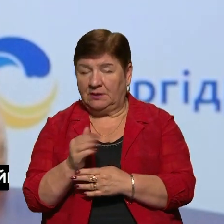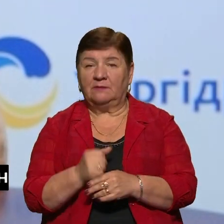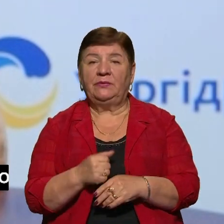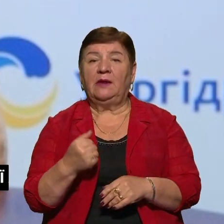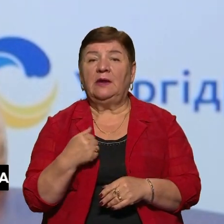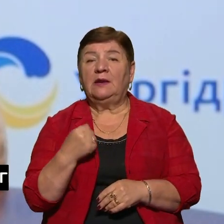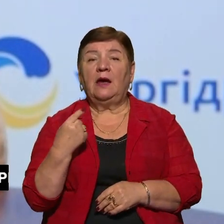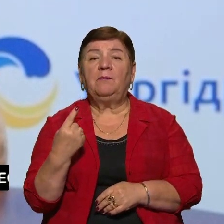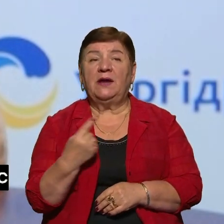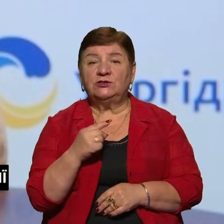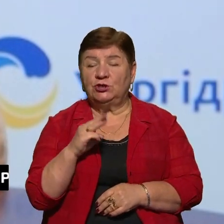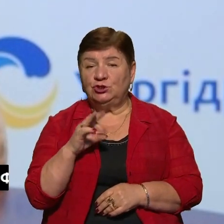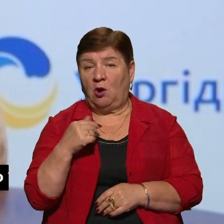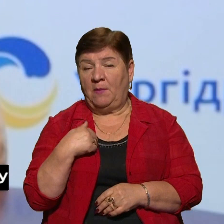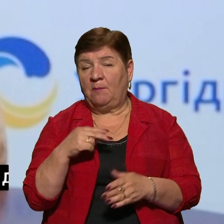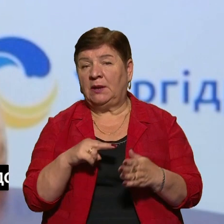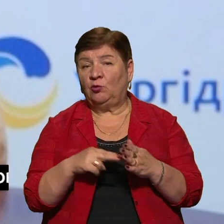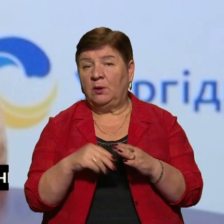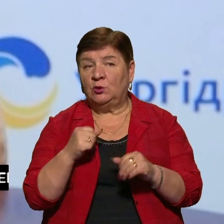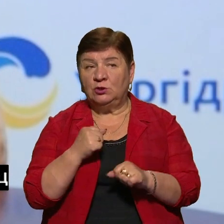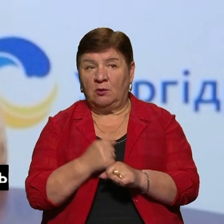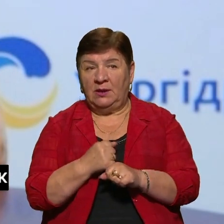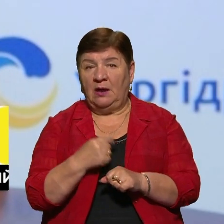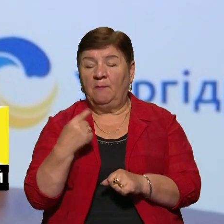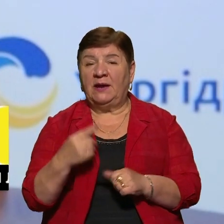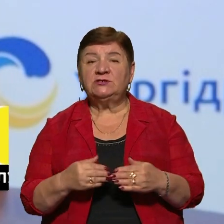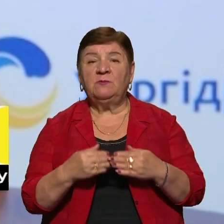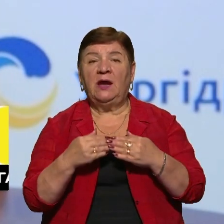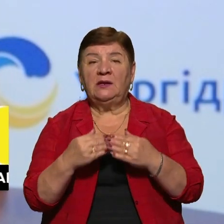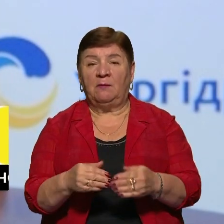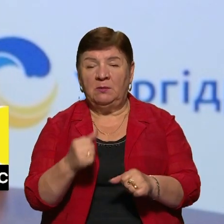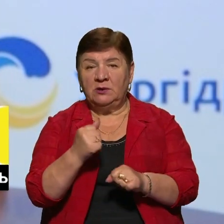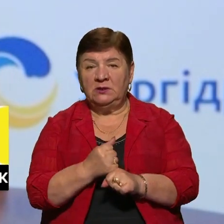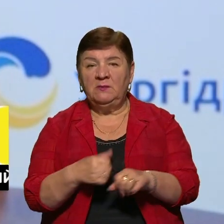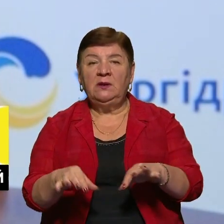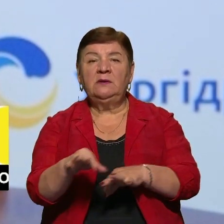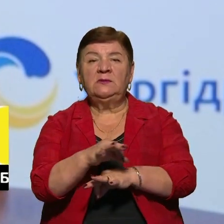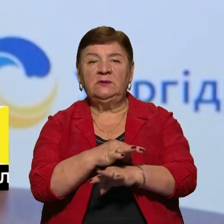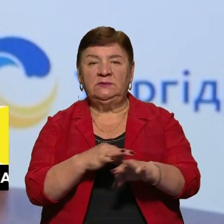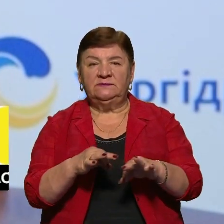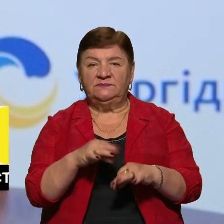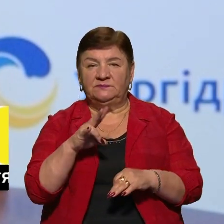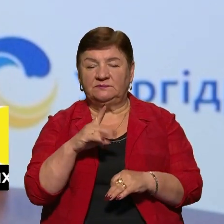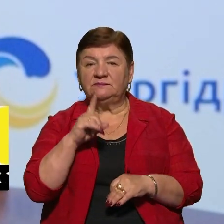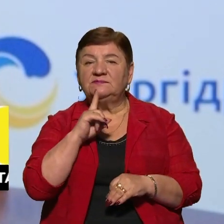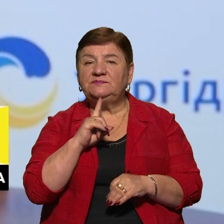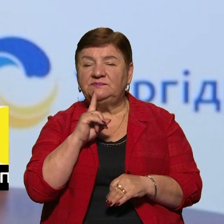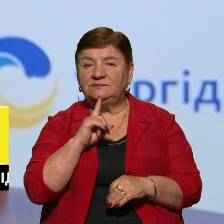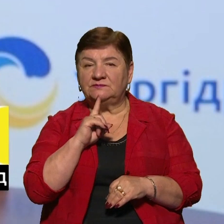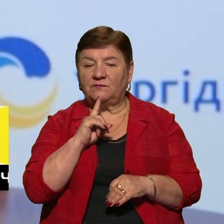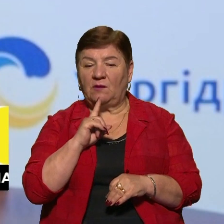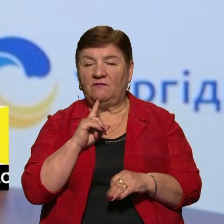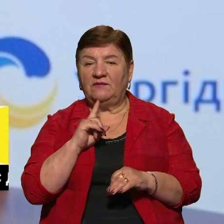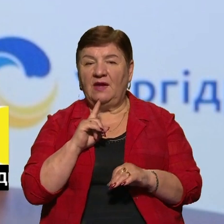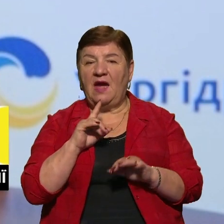найперше, що ми плануємо зробити першим етапом, це розробити проєкти на тимчасові греблі,